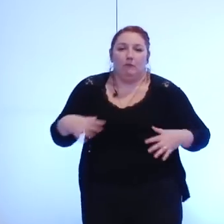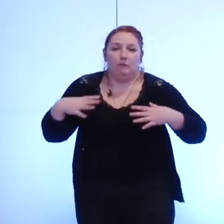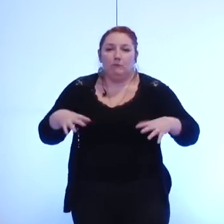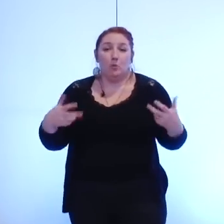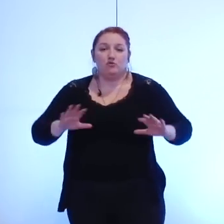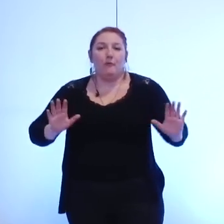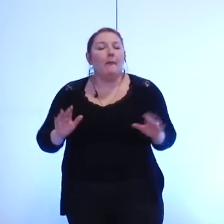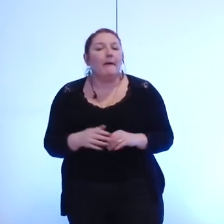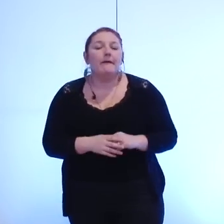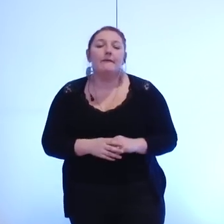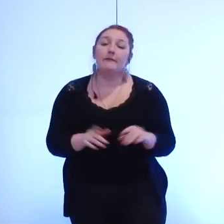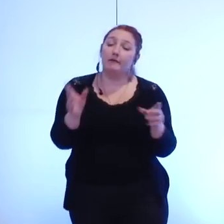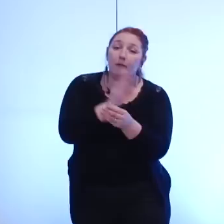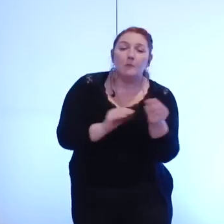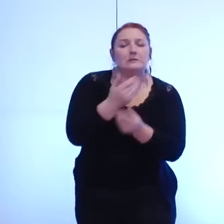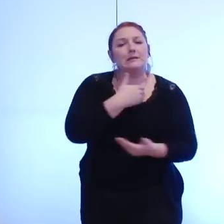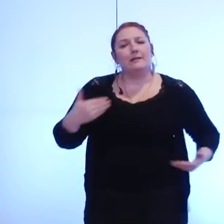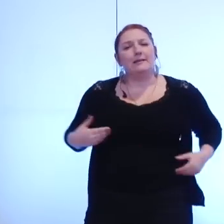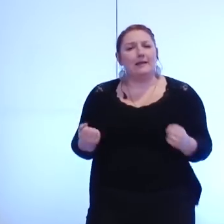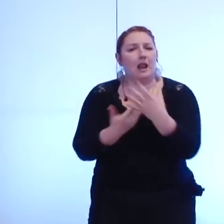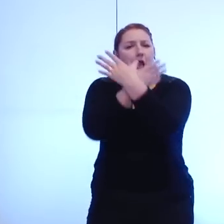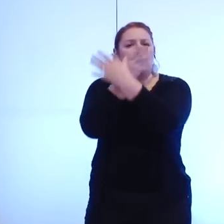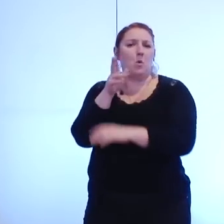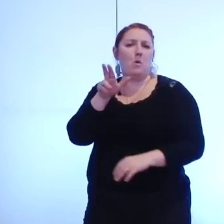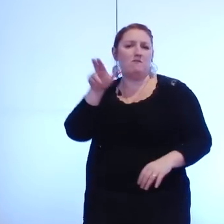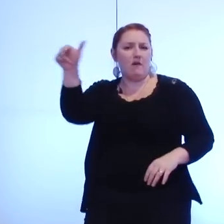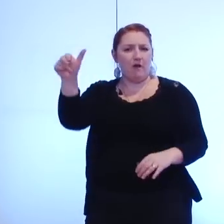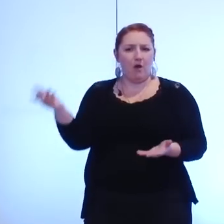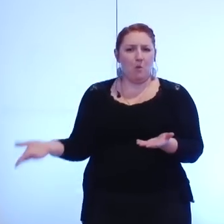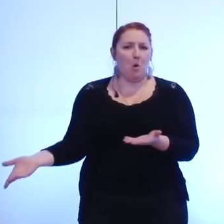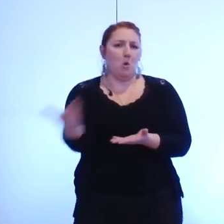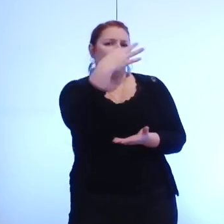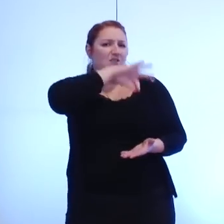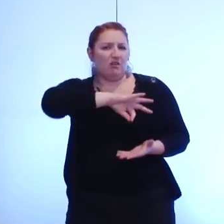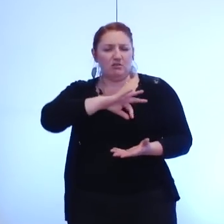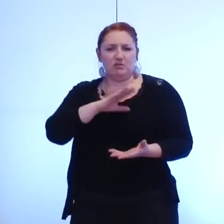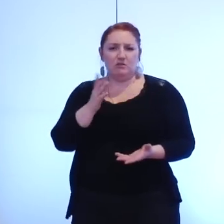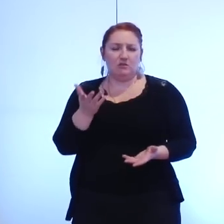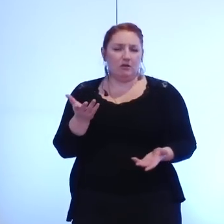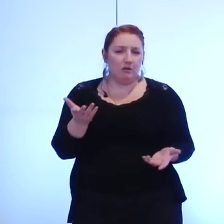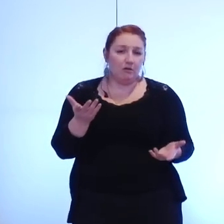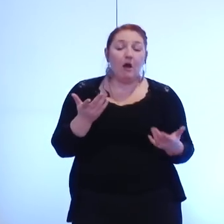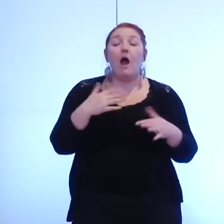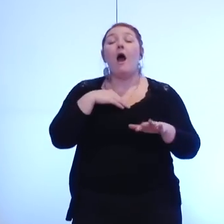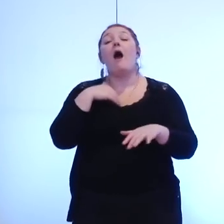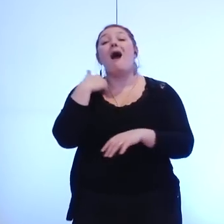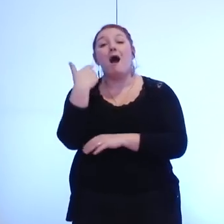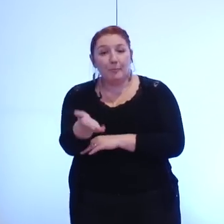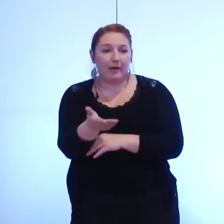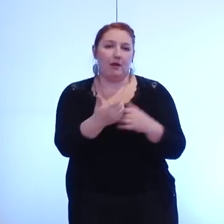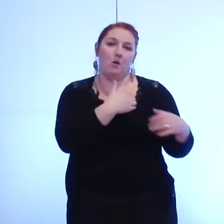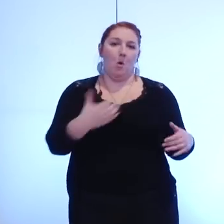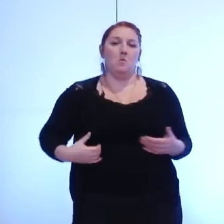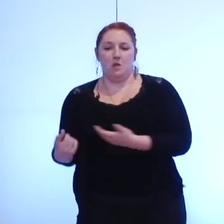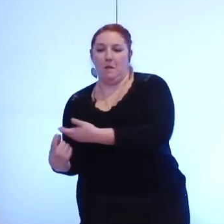puisque l'agglo se prépare à absorber l'ensemble des recettes quitte à redistribuer aux communes membres pourriez-vous nous